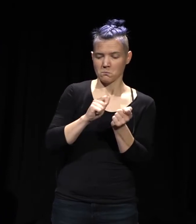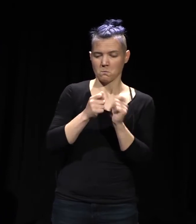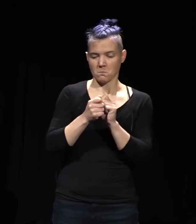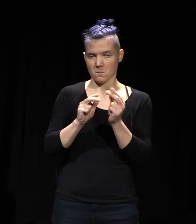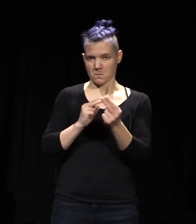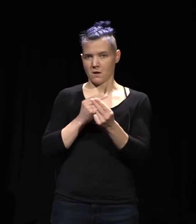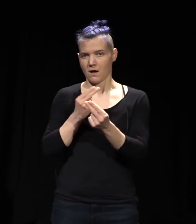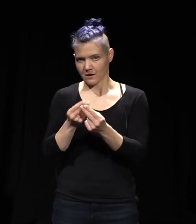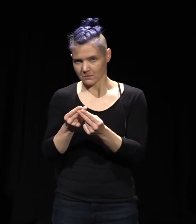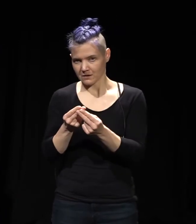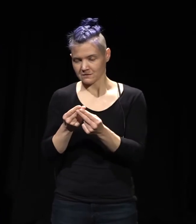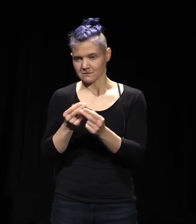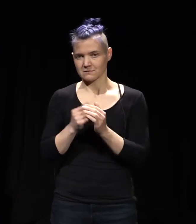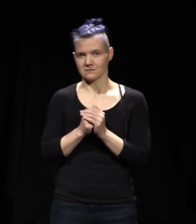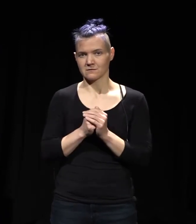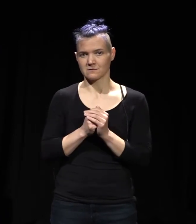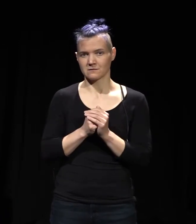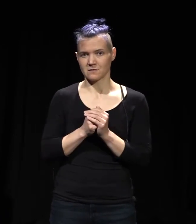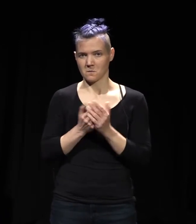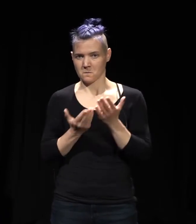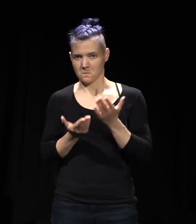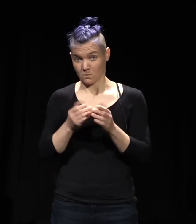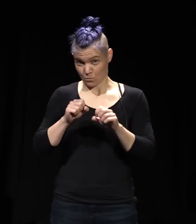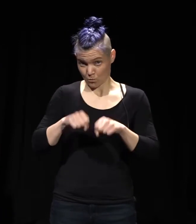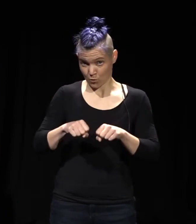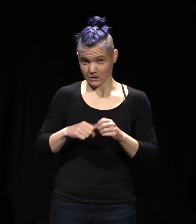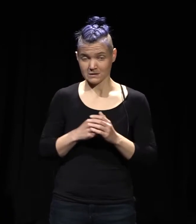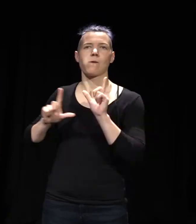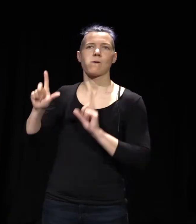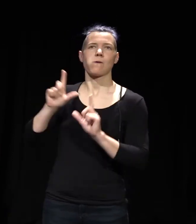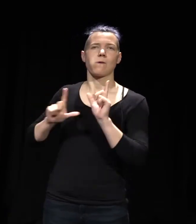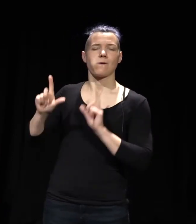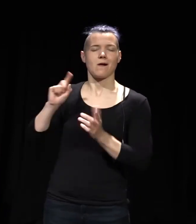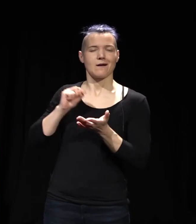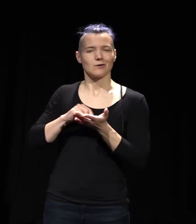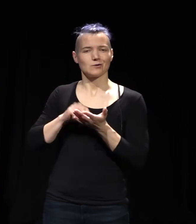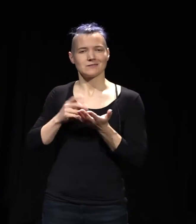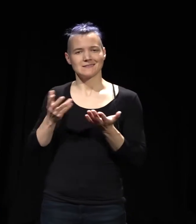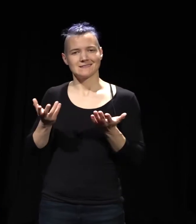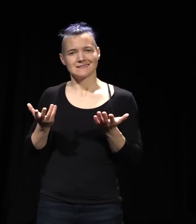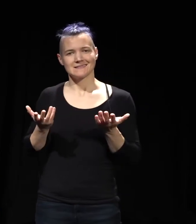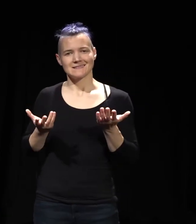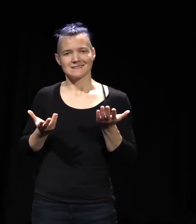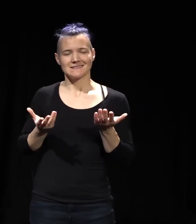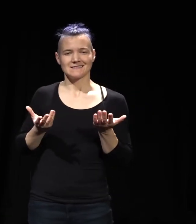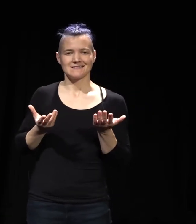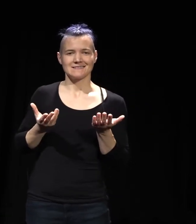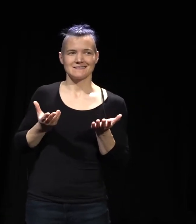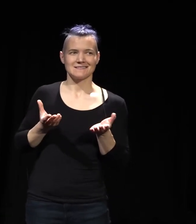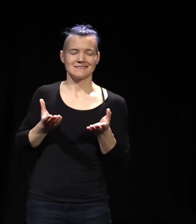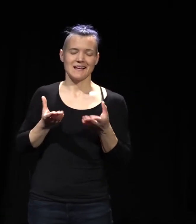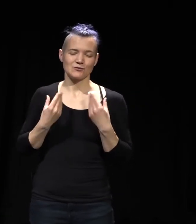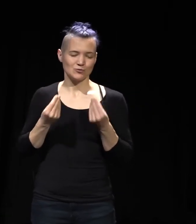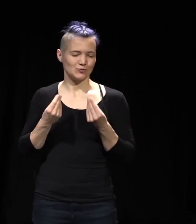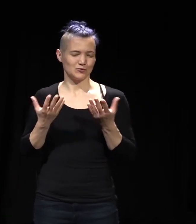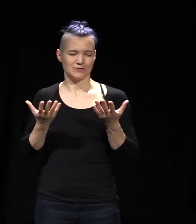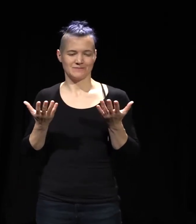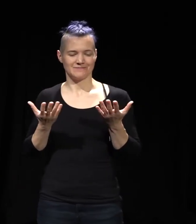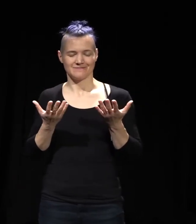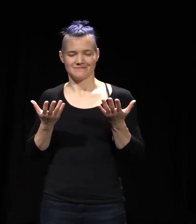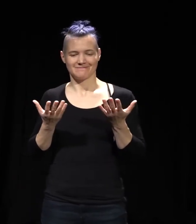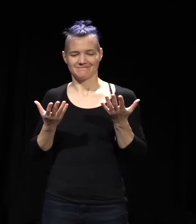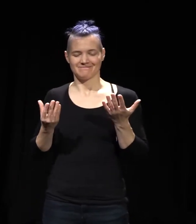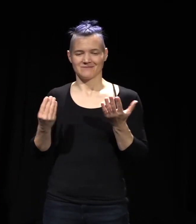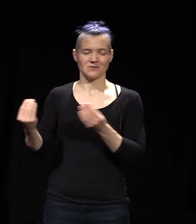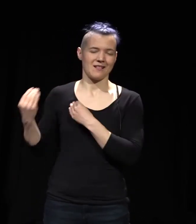ein bisschen entschleunigen. Wäre das eine Möglichkeit? Es ist immer das Ding, wenn so die Sachen gegeneinander ausgespielt werden. Und ich bin